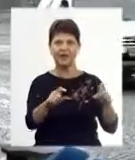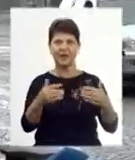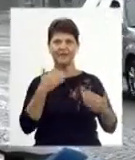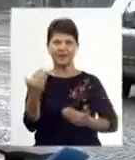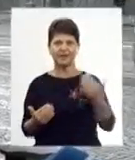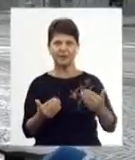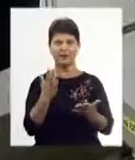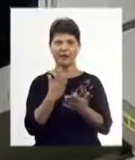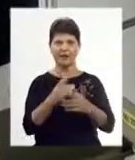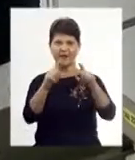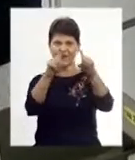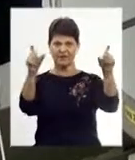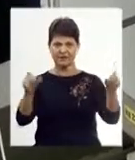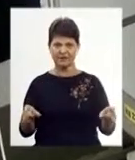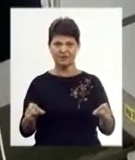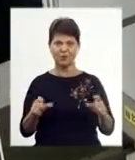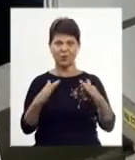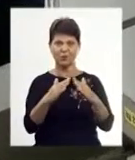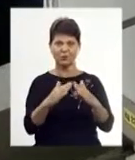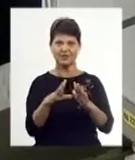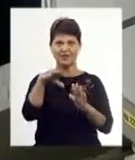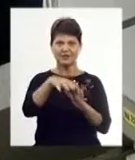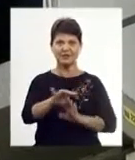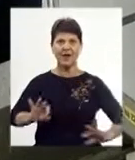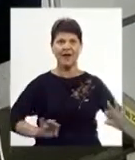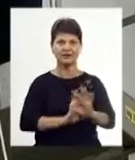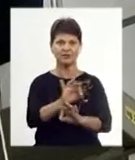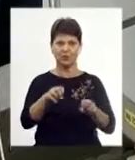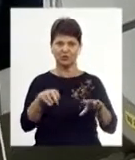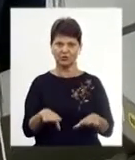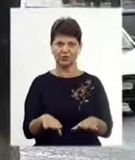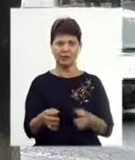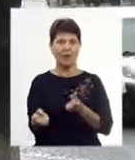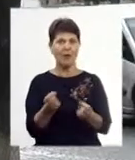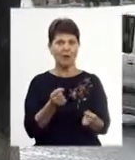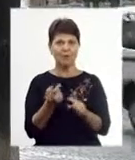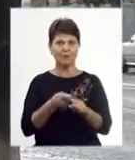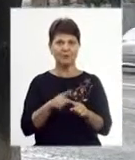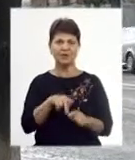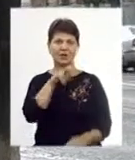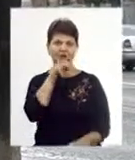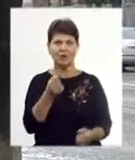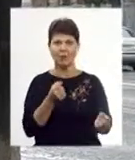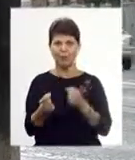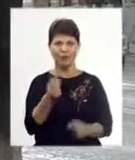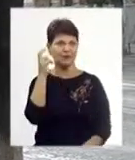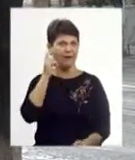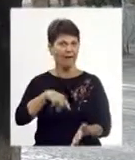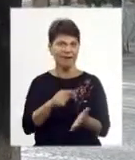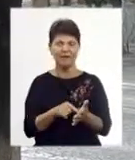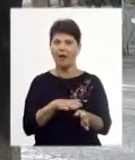вивіски на фризових конструкціях, які закладені архітектурним рішенням. Борються з цим Чернівці, борються Київ.